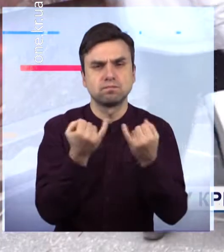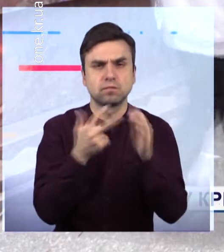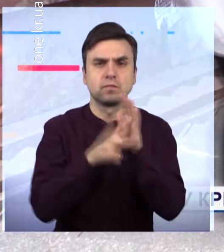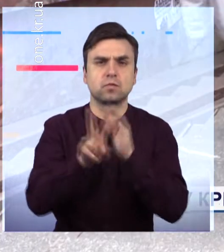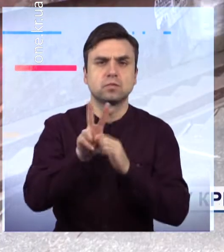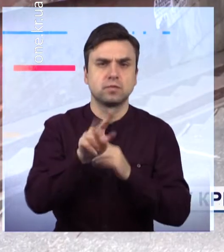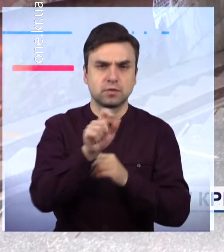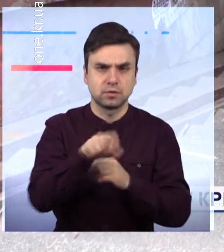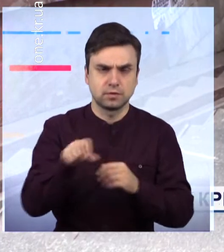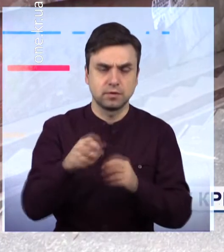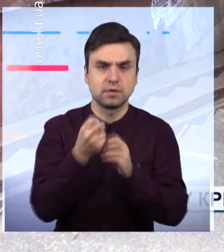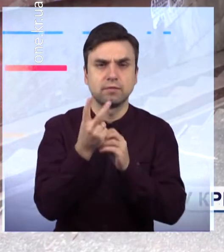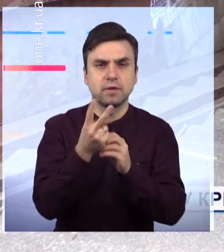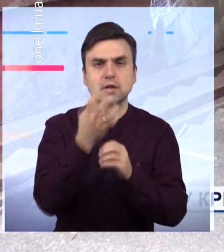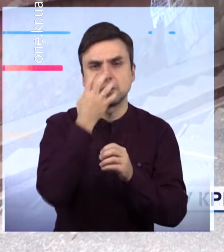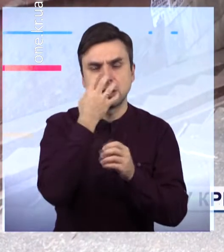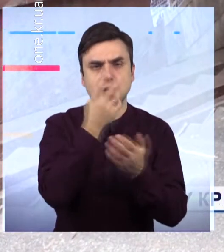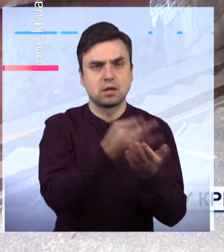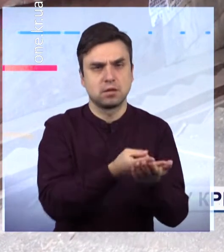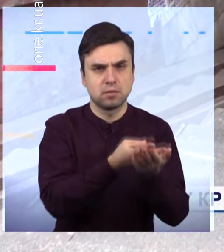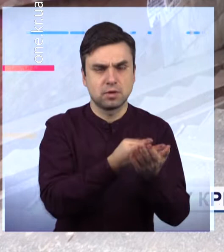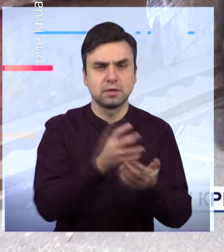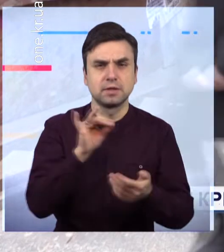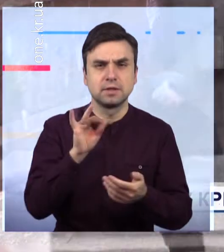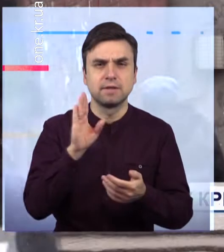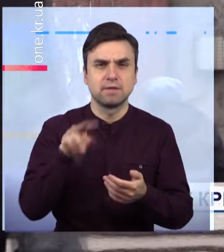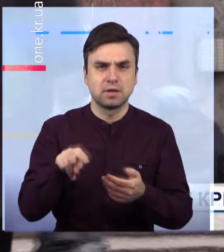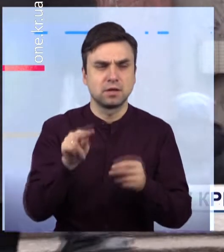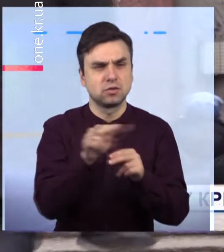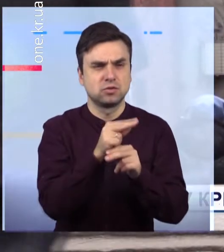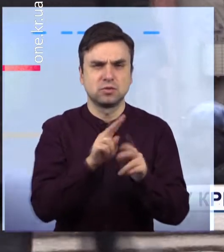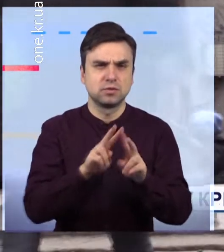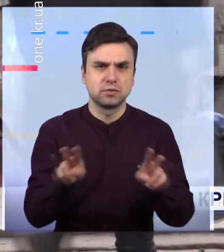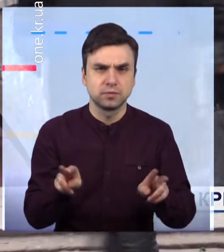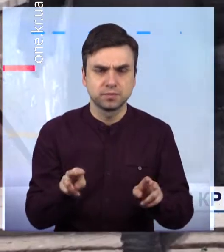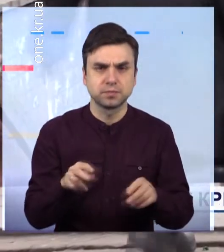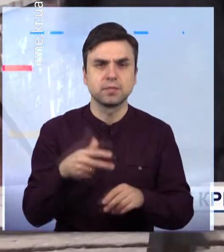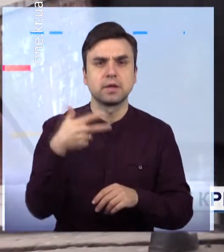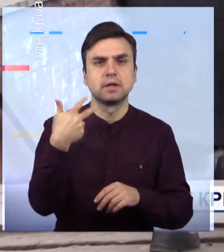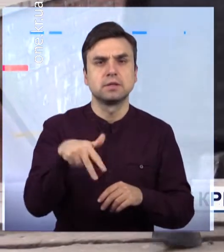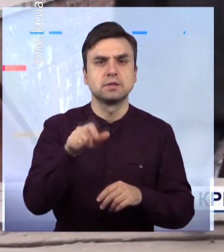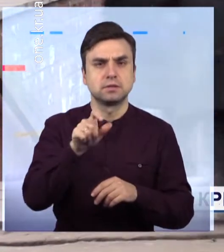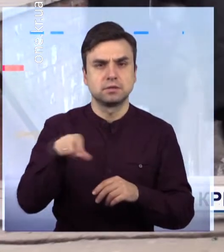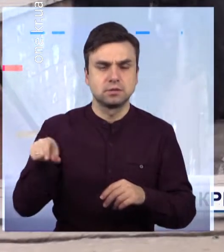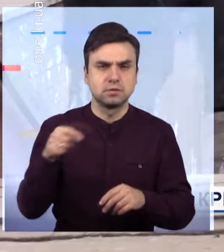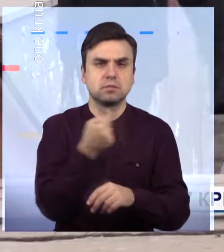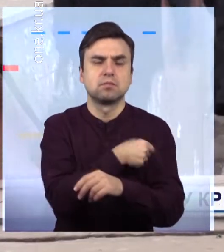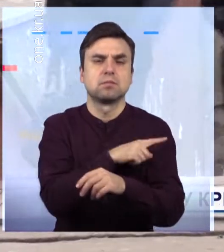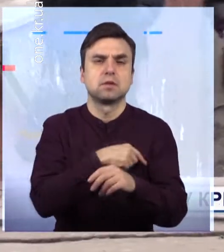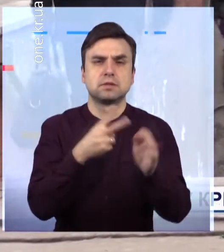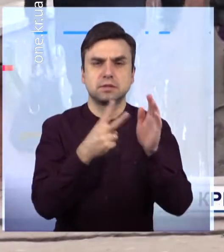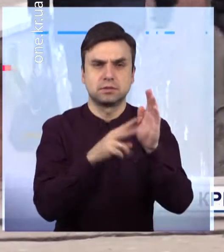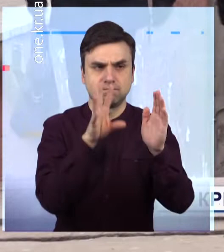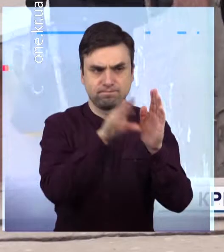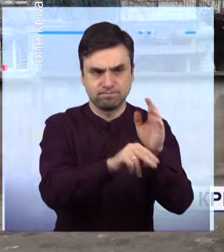реанімації, до апаратів ШВЛ ніхто не під'єднаний 30 осіб із коронавірусом лікуються у сьомій лікарні 28